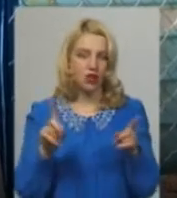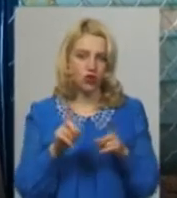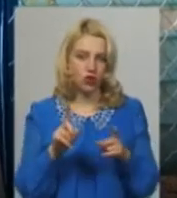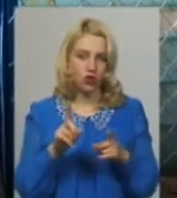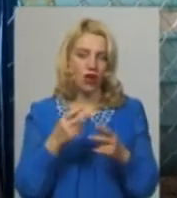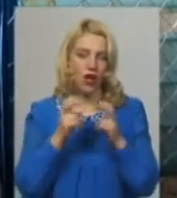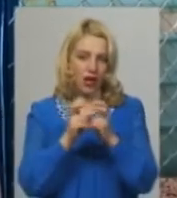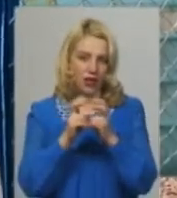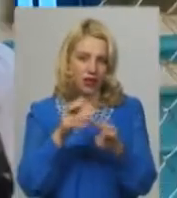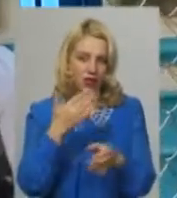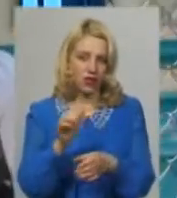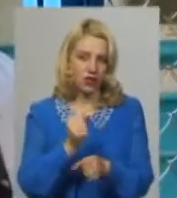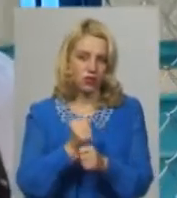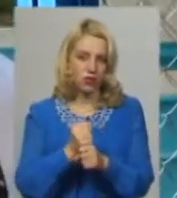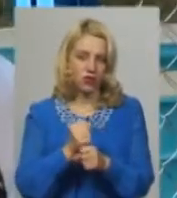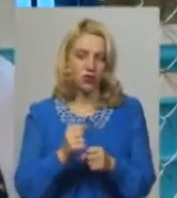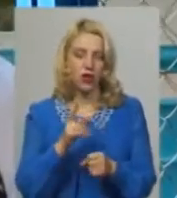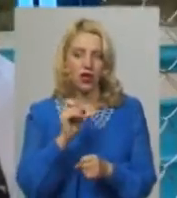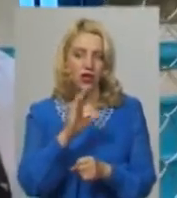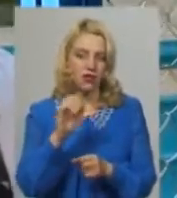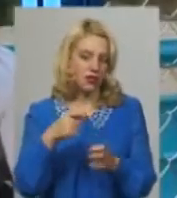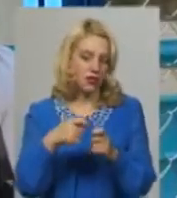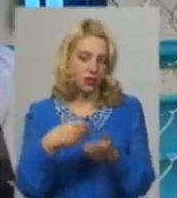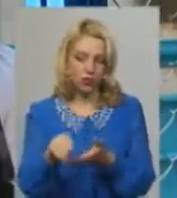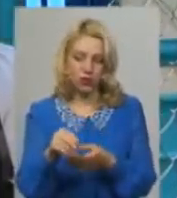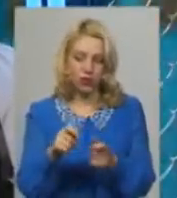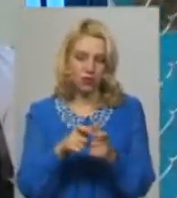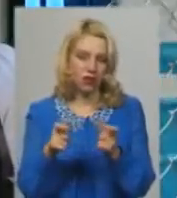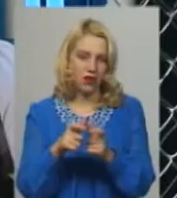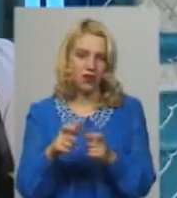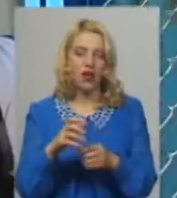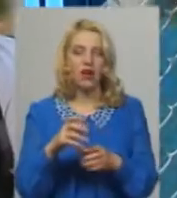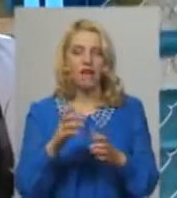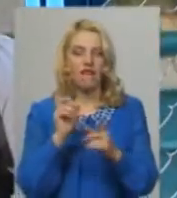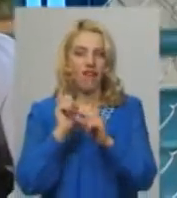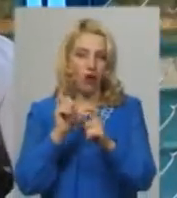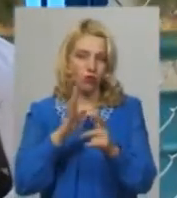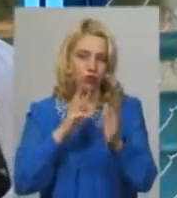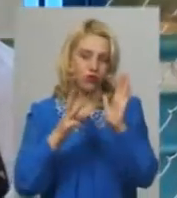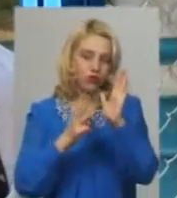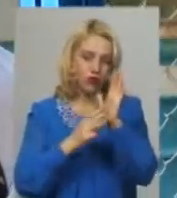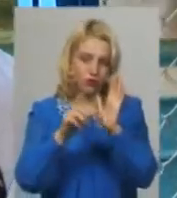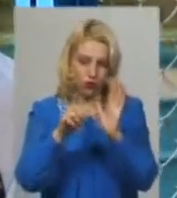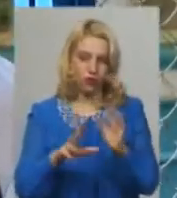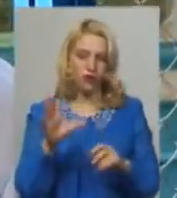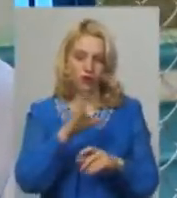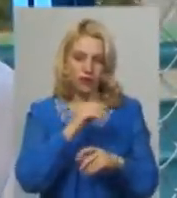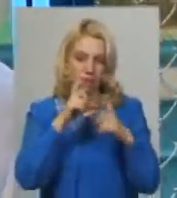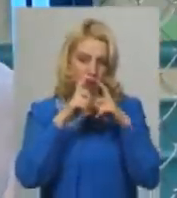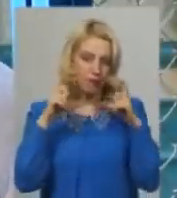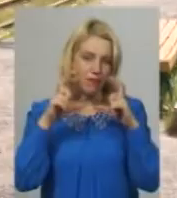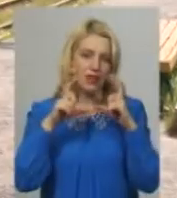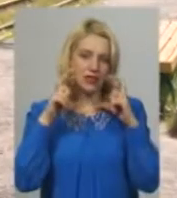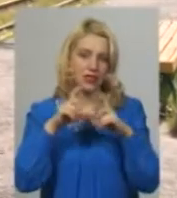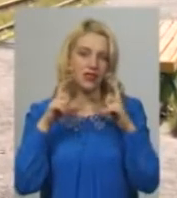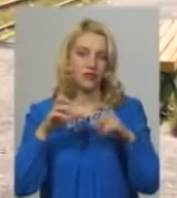проблеми теж ніякої не составляли. У нас в вагоні сиділи, ну, може, чоловік вісім, але всі були в масках. І в касі касер теж просив обов'язково